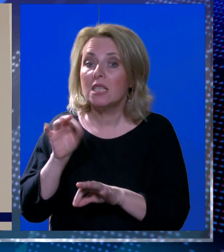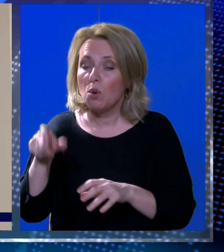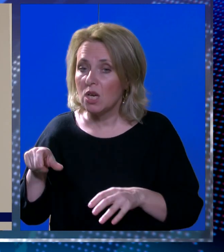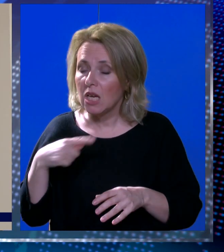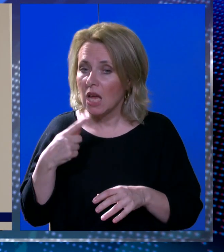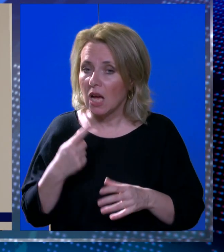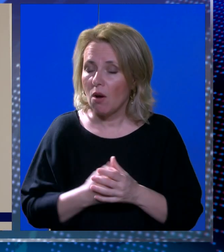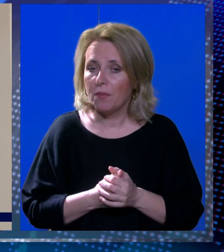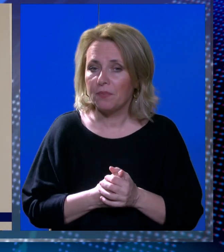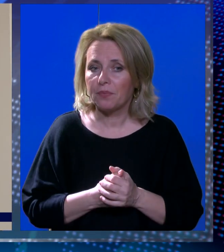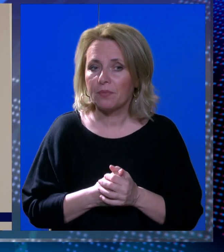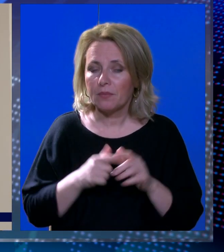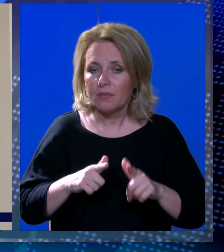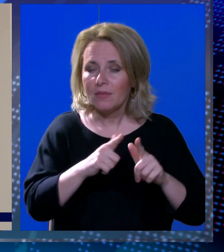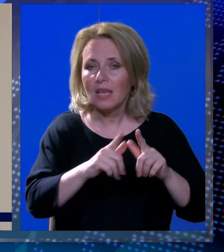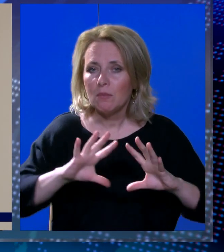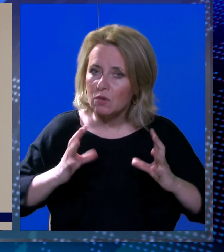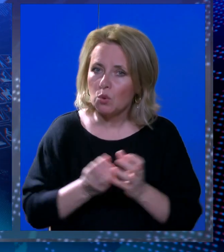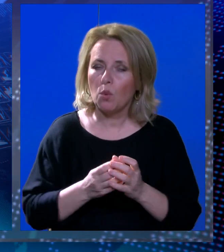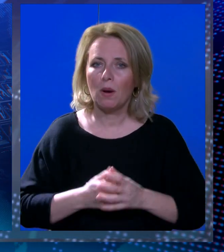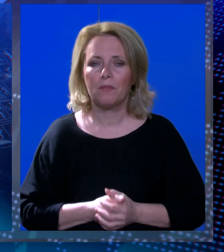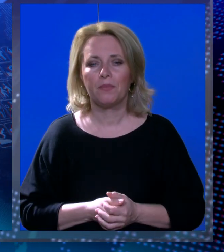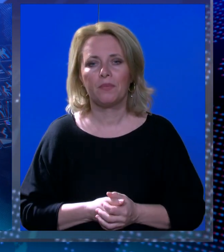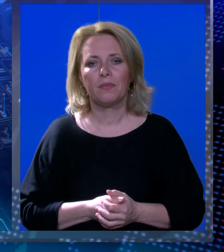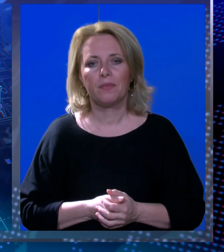non-stop i idemo se zajedno.